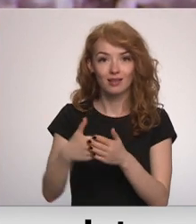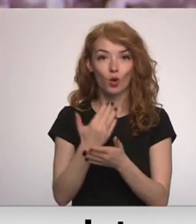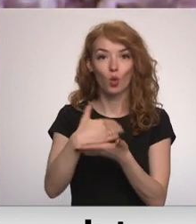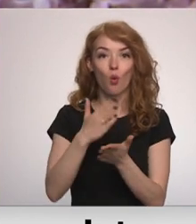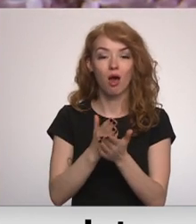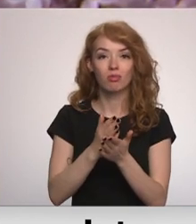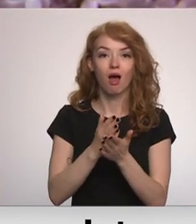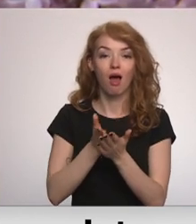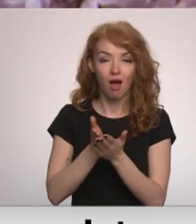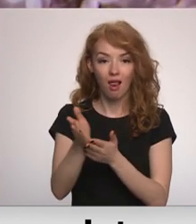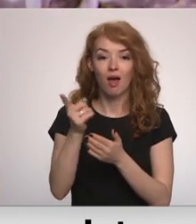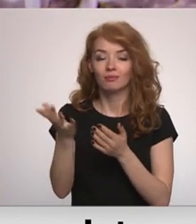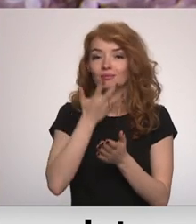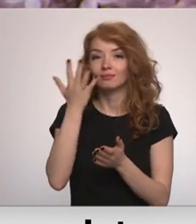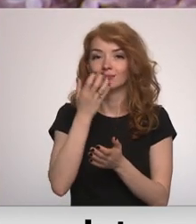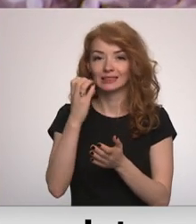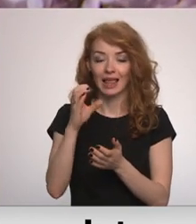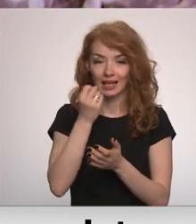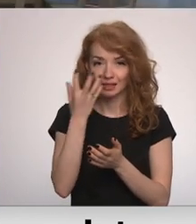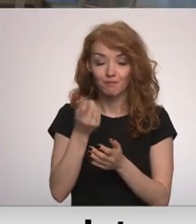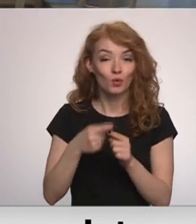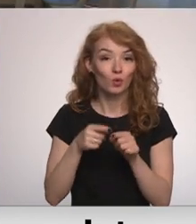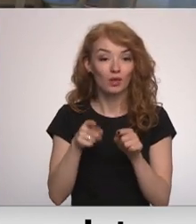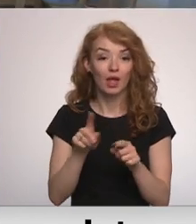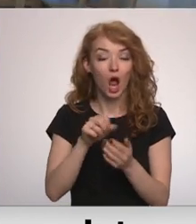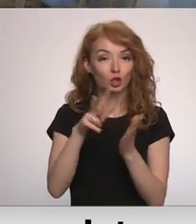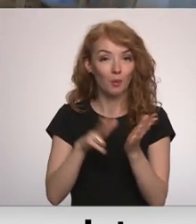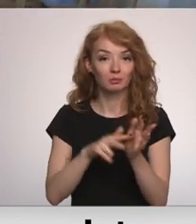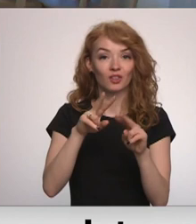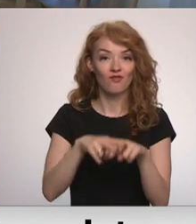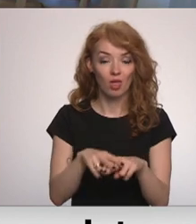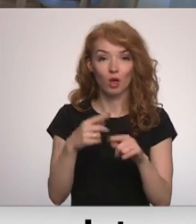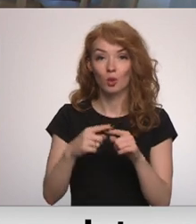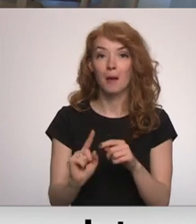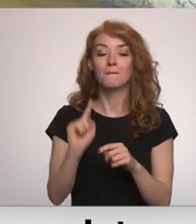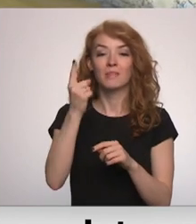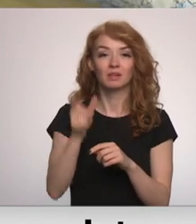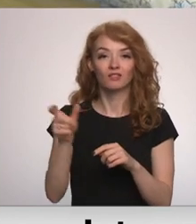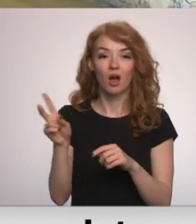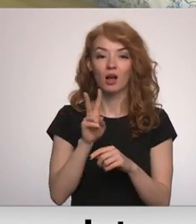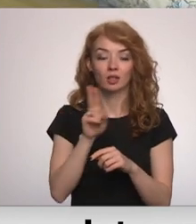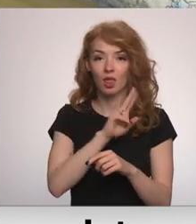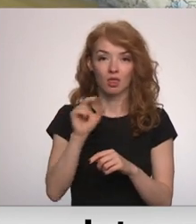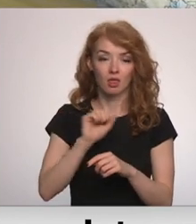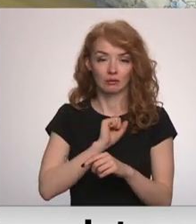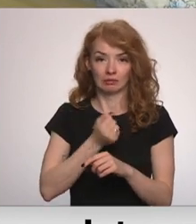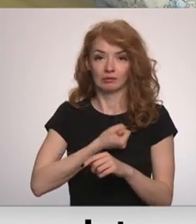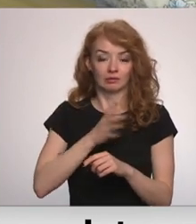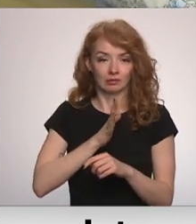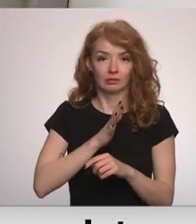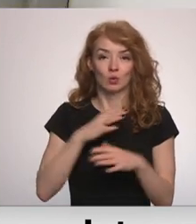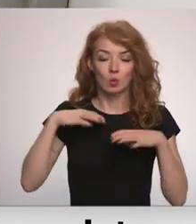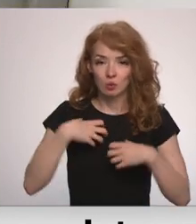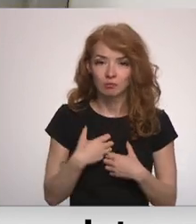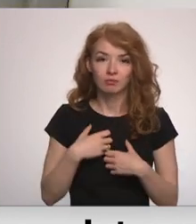durvīm reibinoši smaržo ceriņi. Šeit ir 18 vietas un pirmie, kas nespēja tikt galā ar skumjām un nomāktību pašu